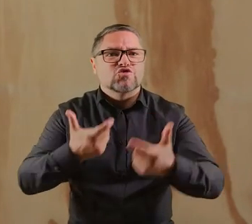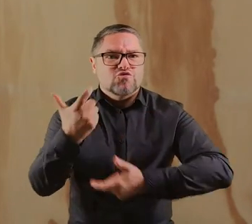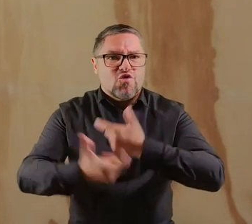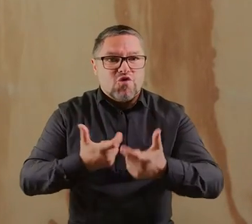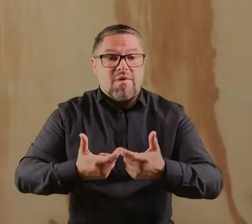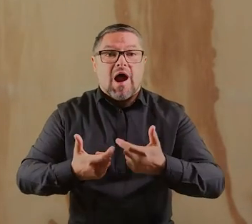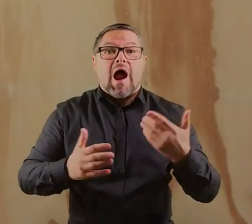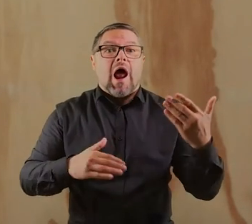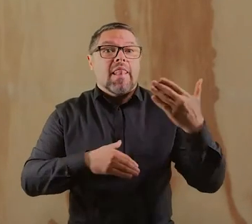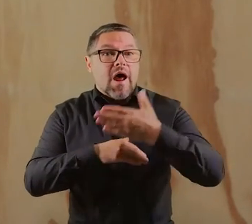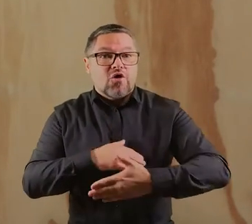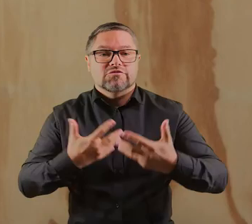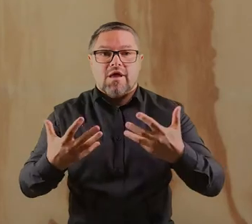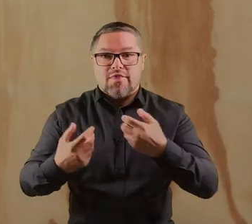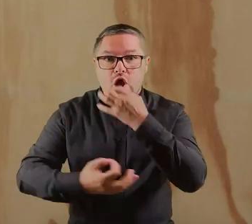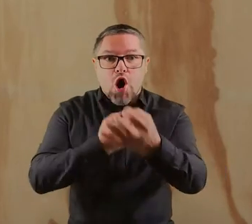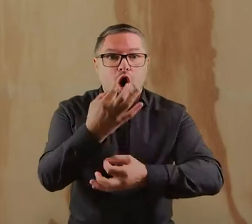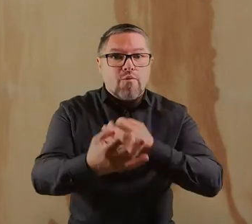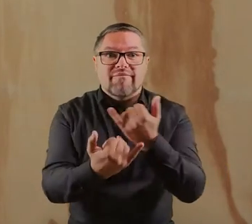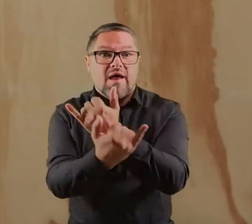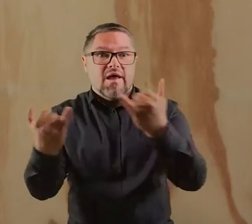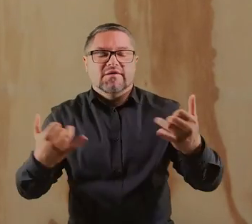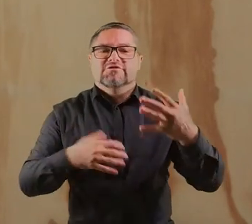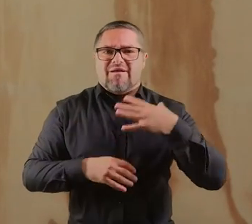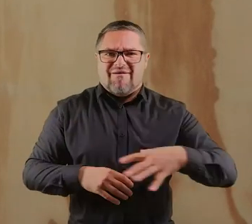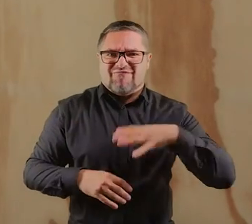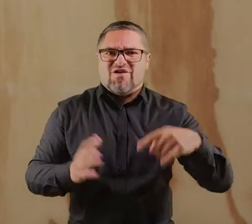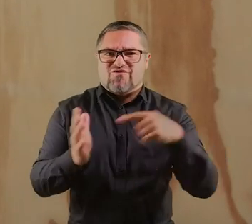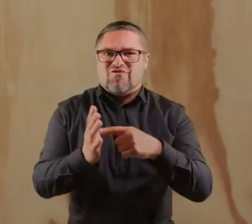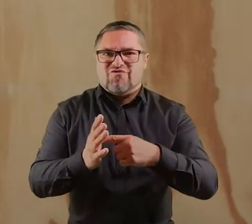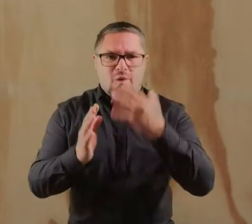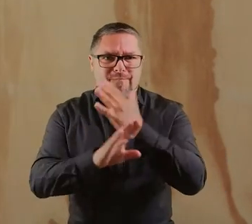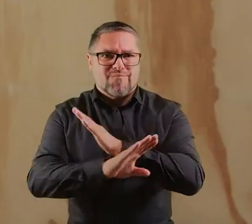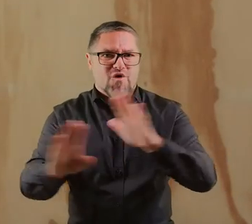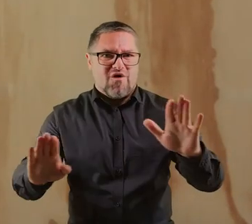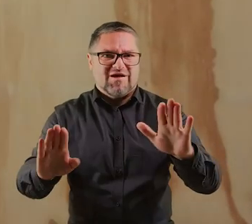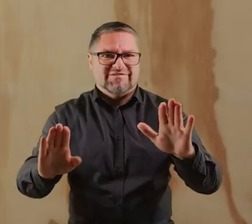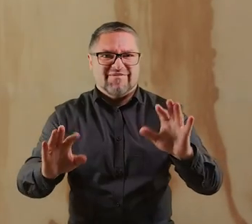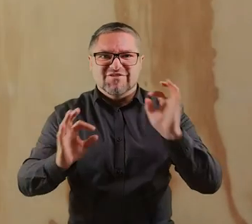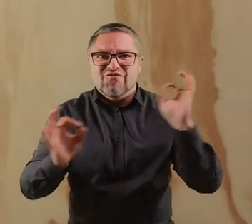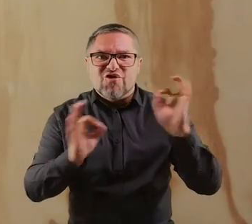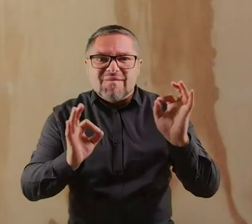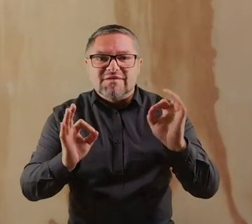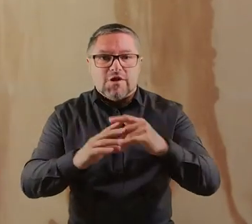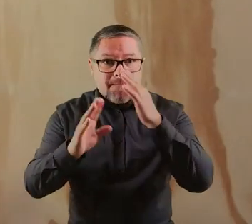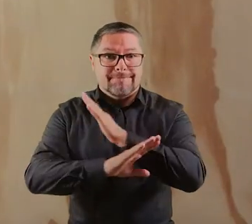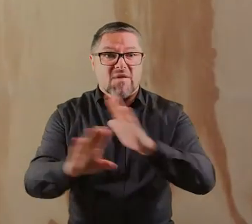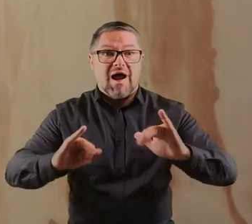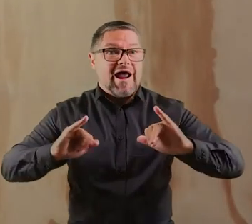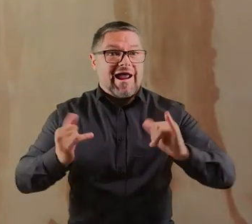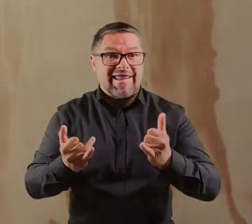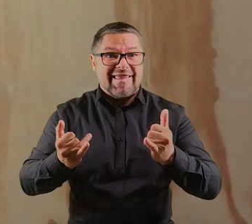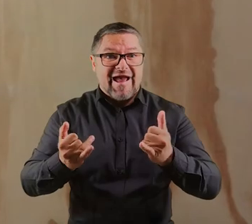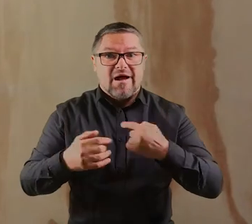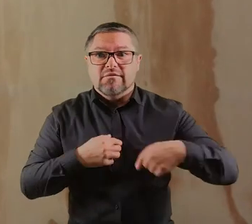zrealizować. A ostatecznie bardzo chętnie opowiemy o tym innym, ponieważ uważamy, że warto tego typu akcje pokazywać i